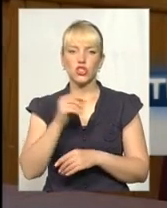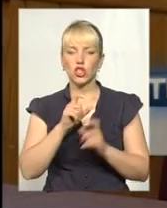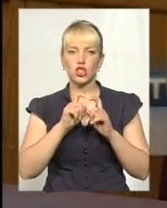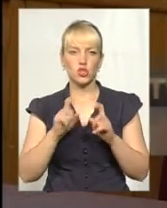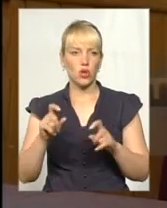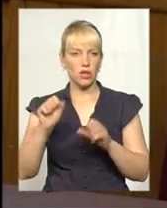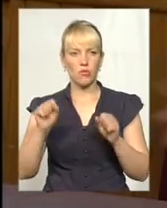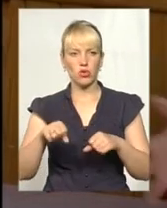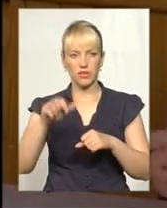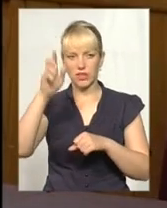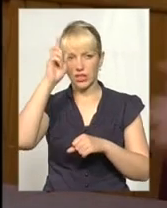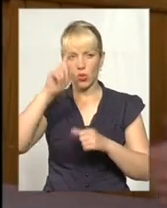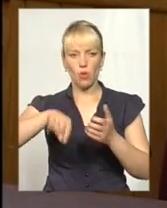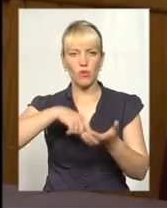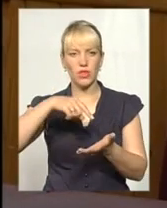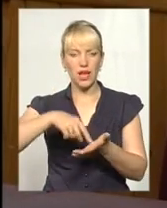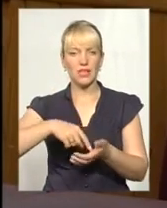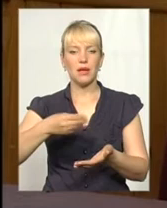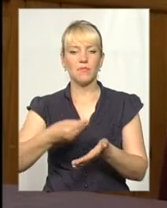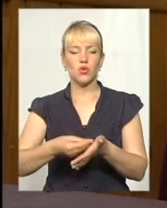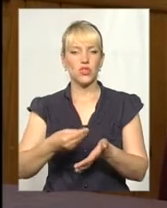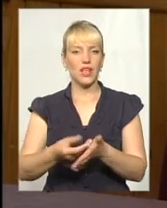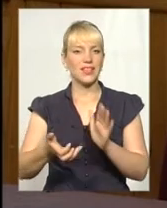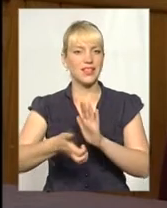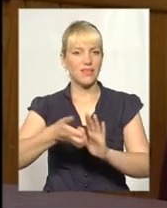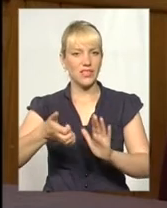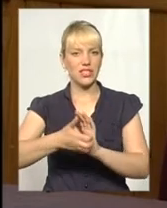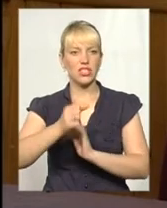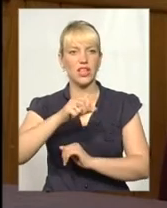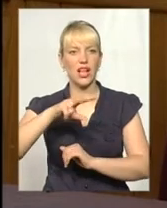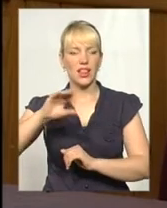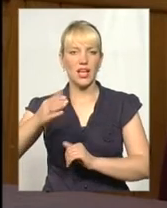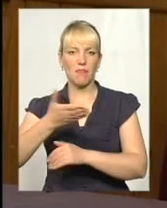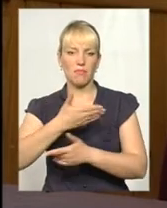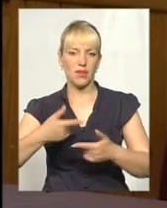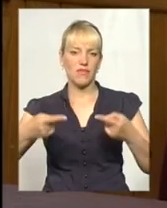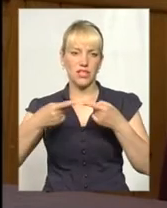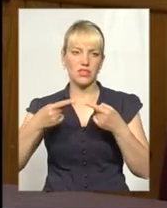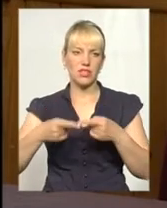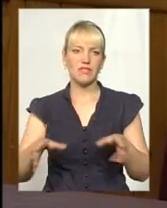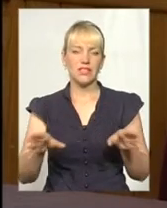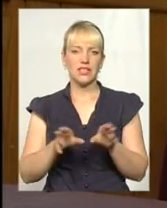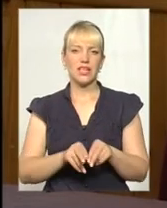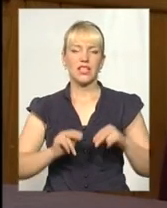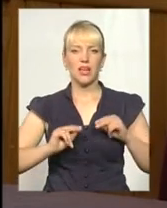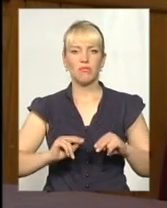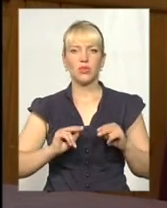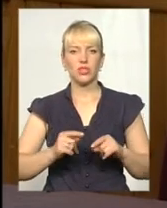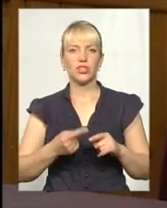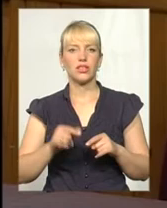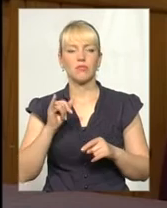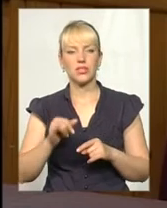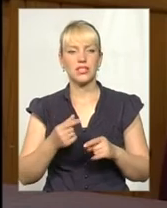державного комунального міського бюджету не вистачить, але ми визначимося взаємодії з родинами,